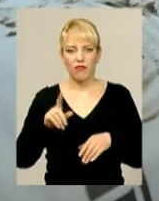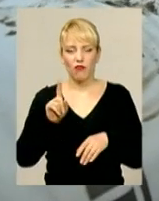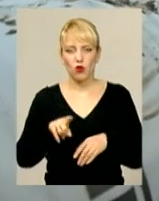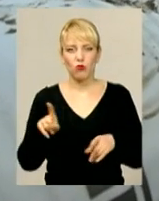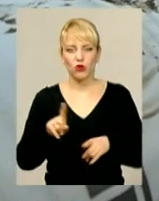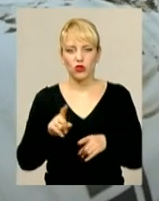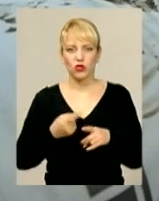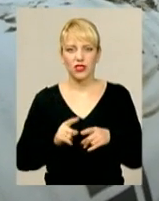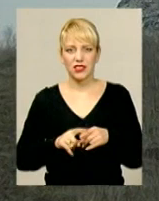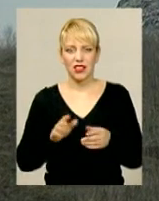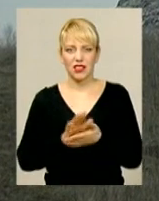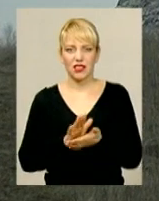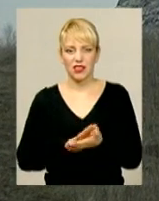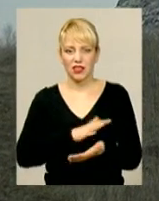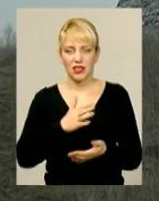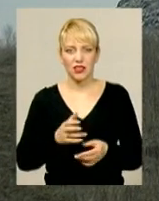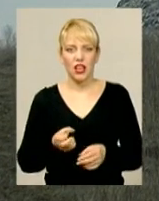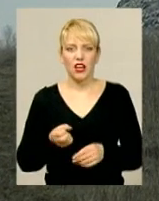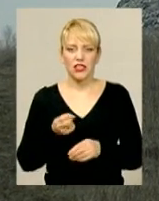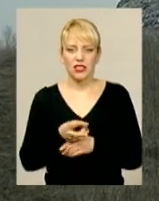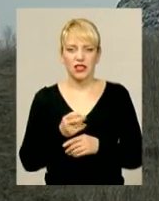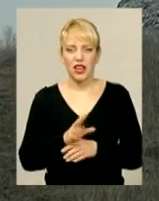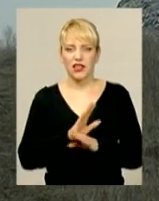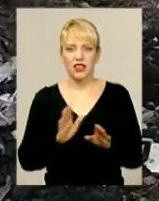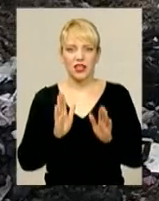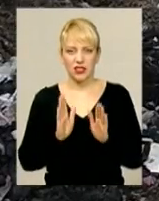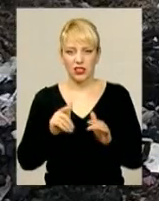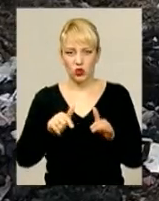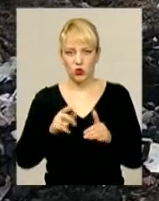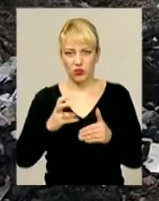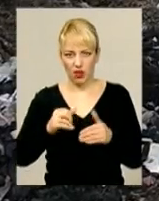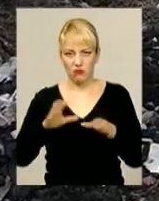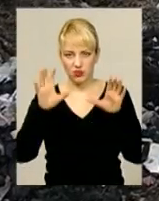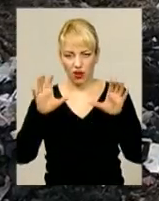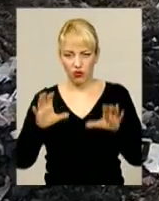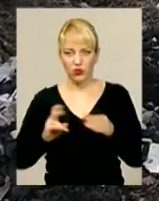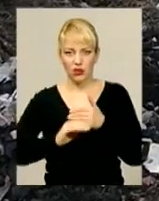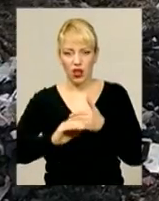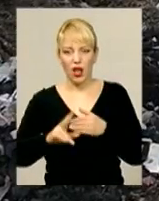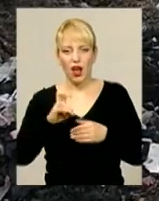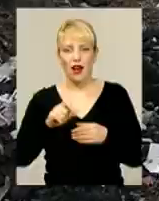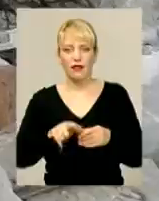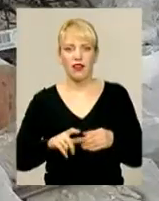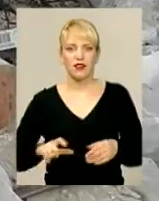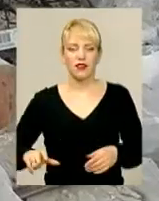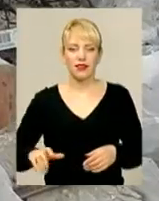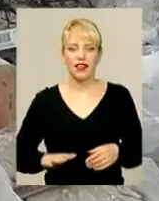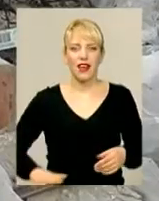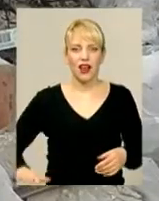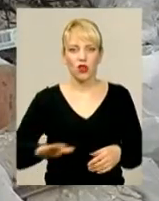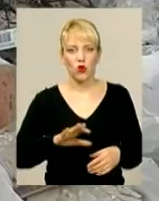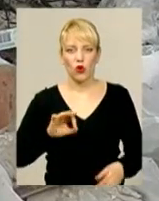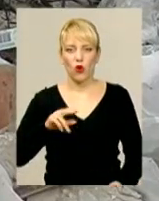непотріб з міста звозять не лише на полігон, а й скидають ось тут, через дорогу, на територію Олишинської сільської ради.